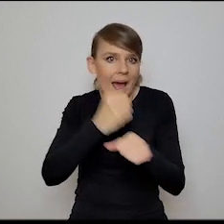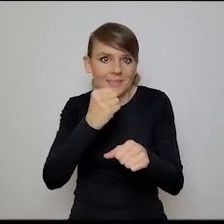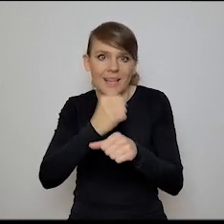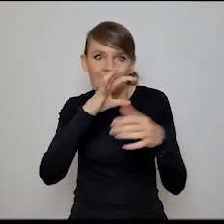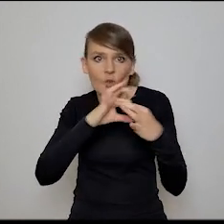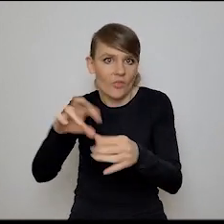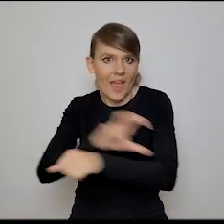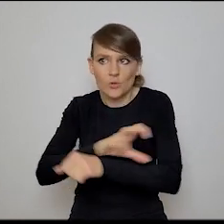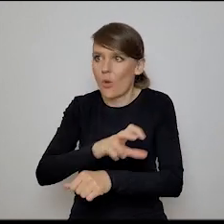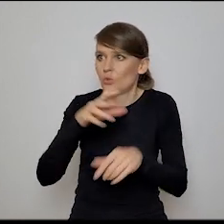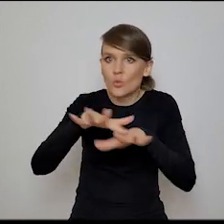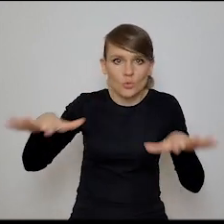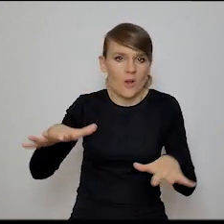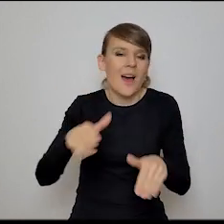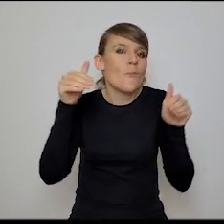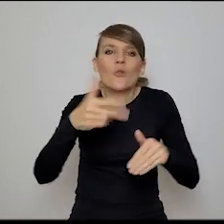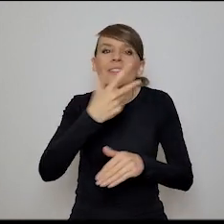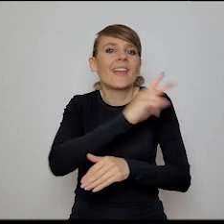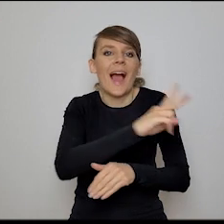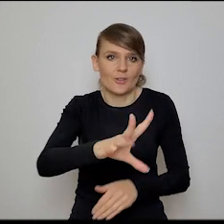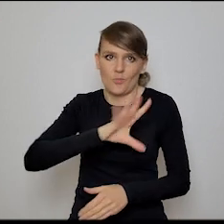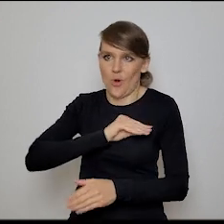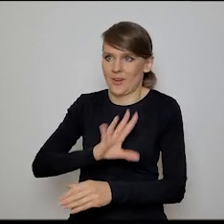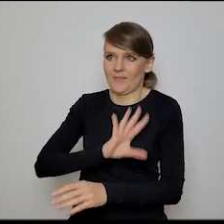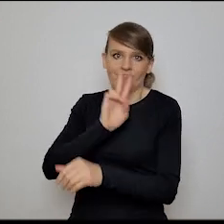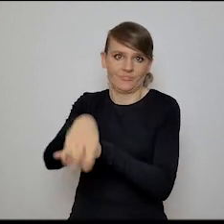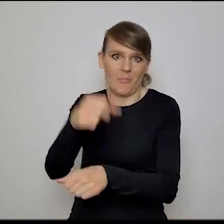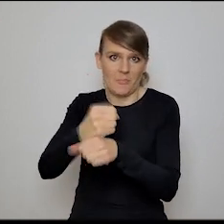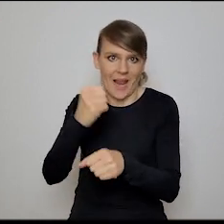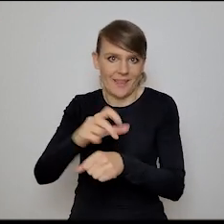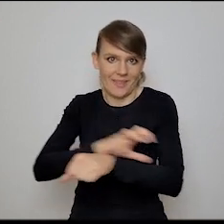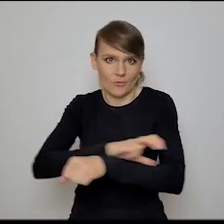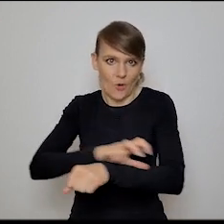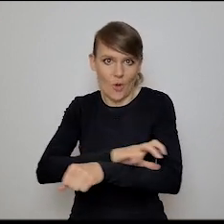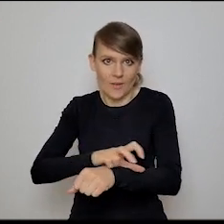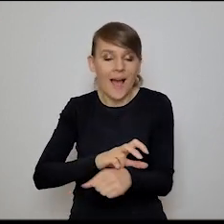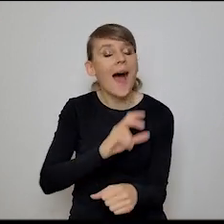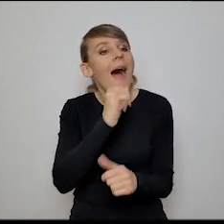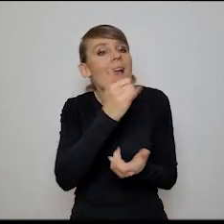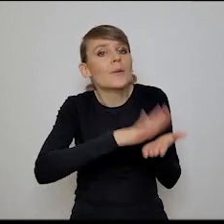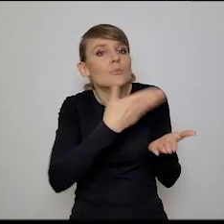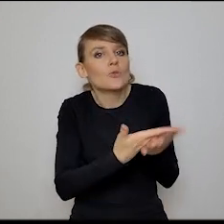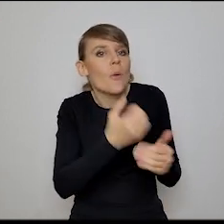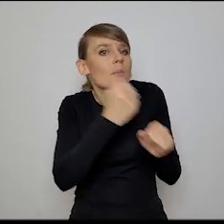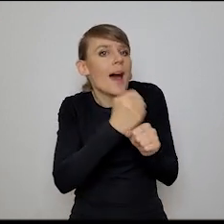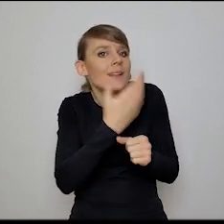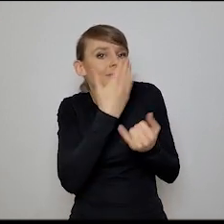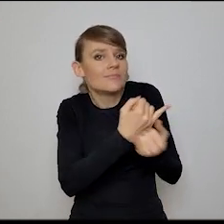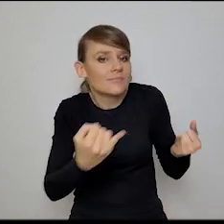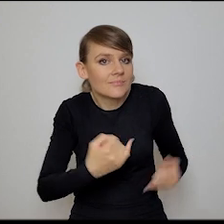pojawiają. Może one nie są dla wszystkich. Może to jest jeszcze inny temat rozmowy, że to są prace dla... A możesz podać przykłady takich prac?